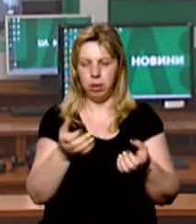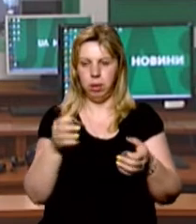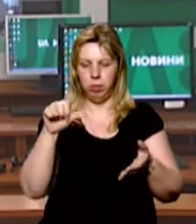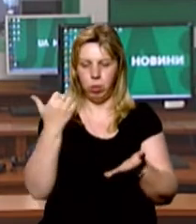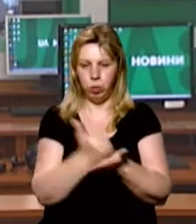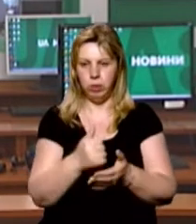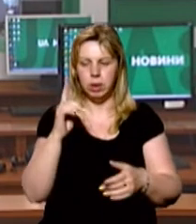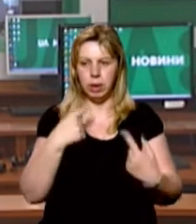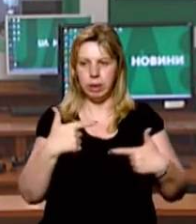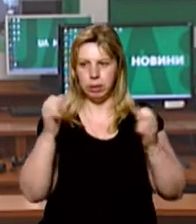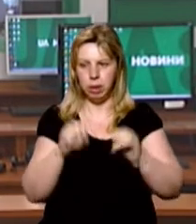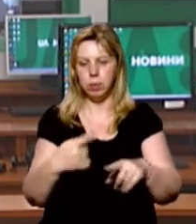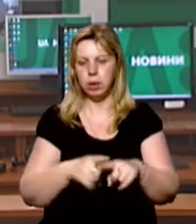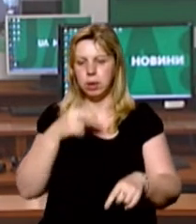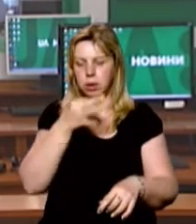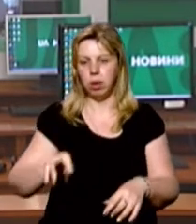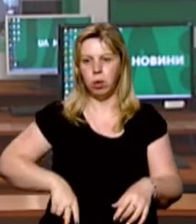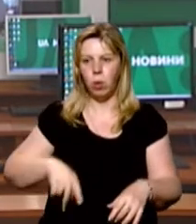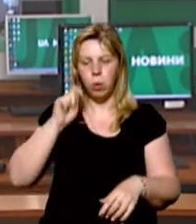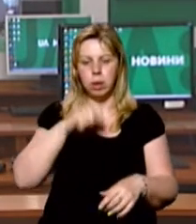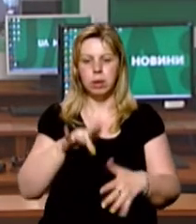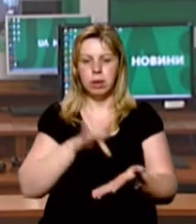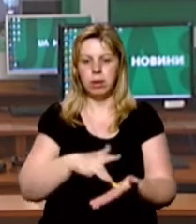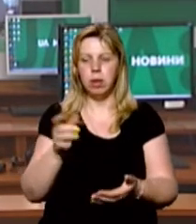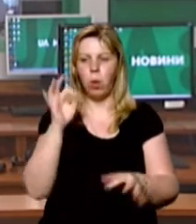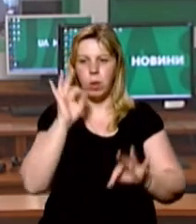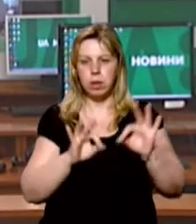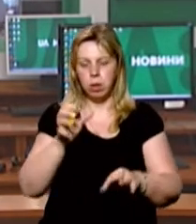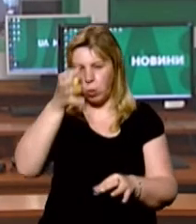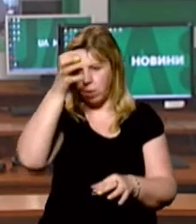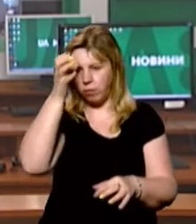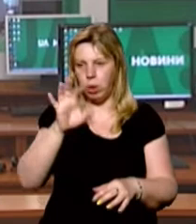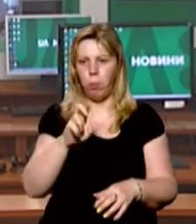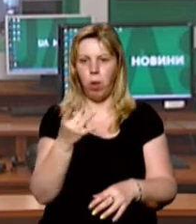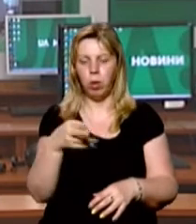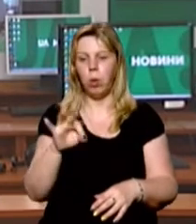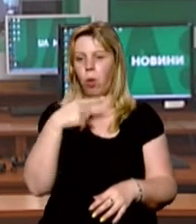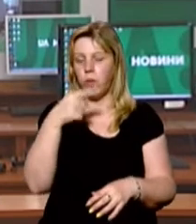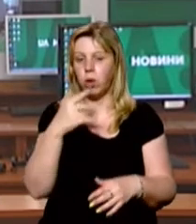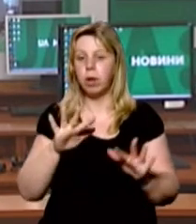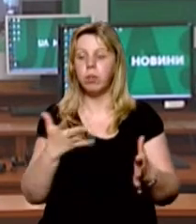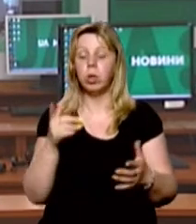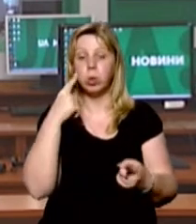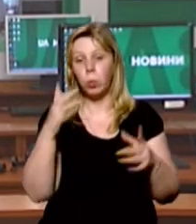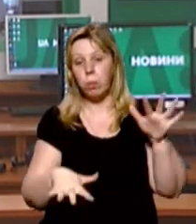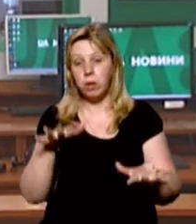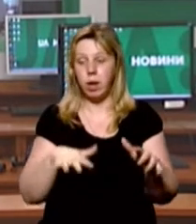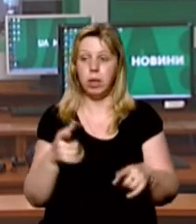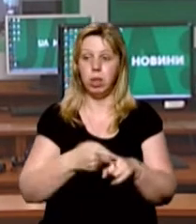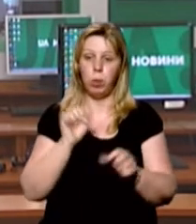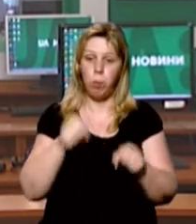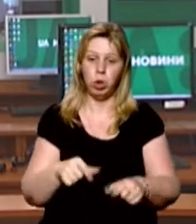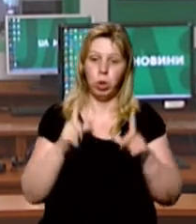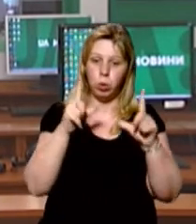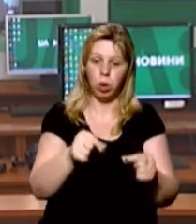основній сесії. Про це сказав директор Українського центру оцінювання якості освіти Валерій Бойко. Каже, якщо ви сумніваєтеся, чи зможете